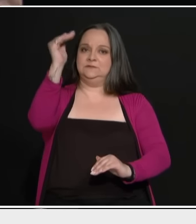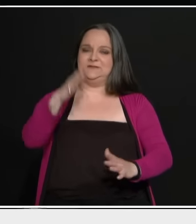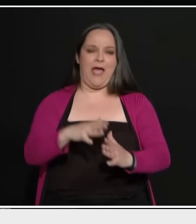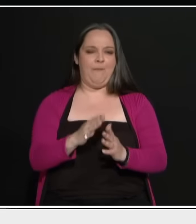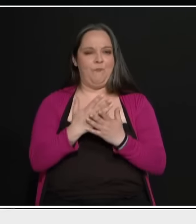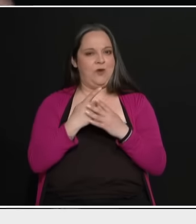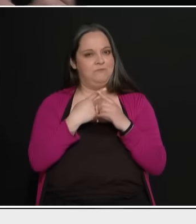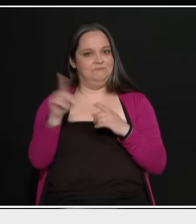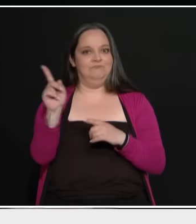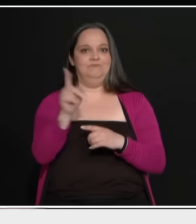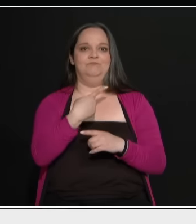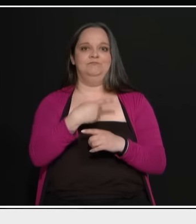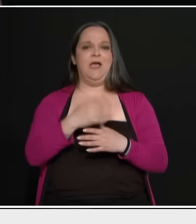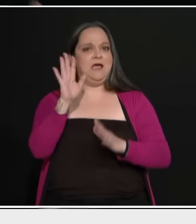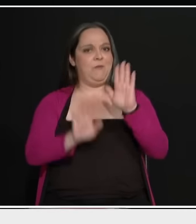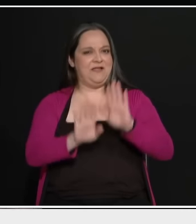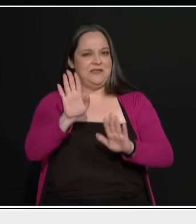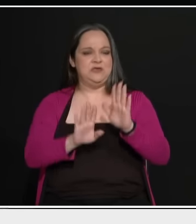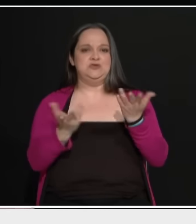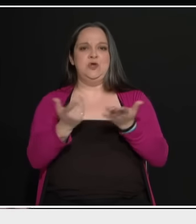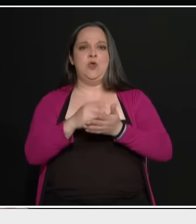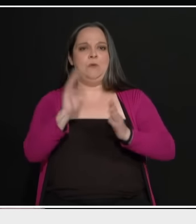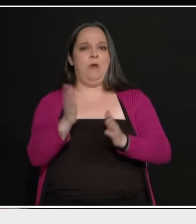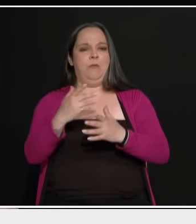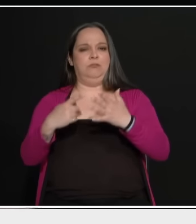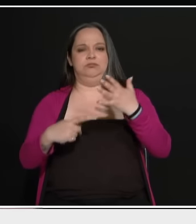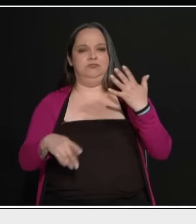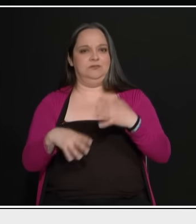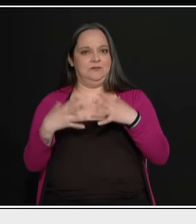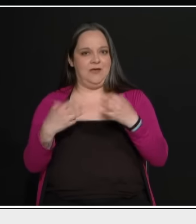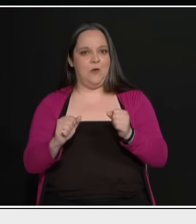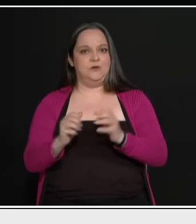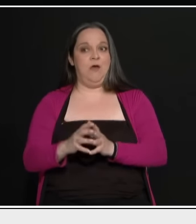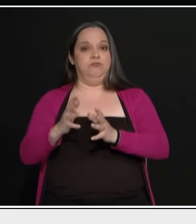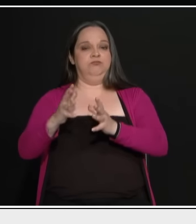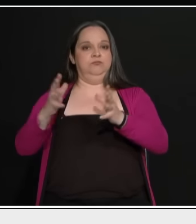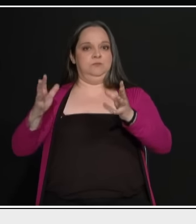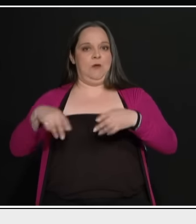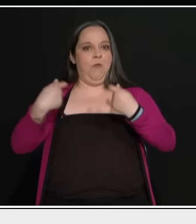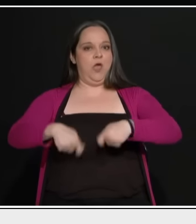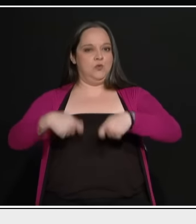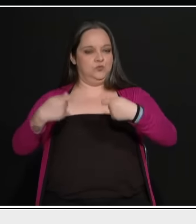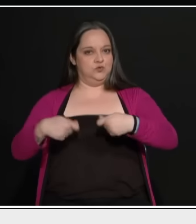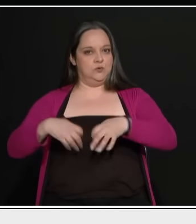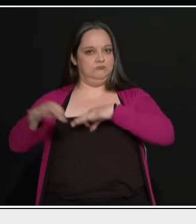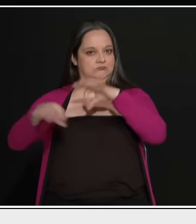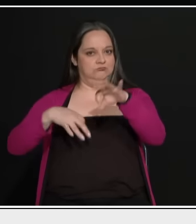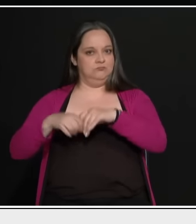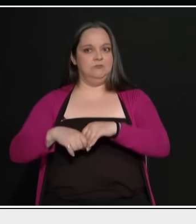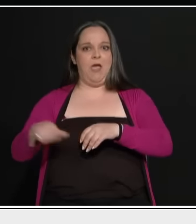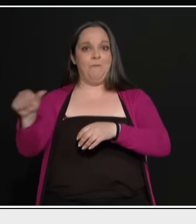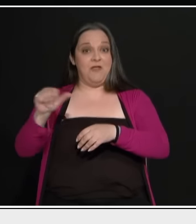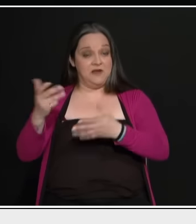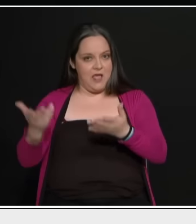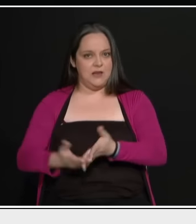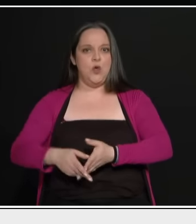ήπιαν το έχουμε με χρηματιστήρια, με ψημίτι, με όλα αυτά, έχουν γίνει μεγαθύρια τώρα. Με τα πετρέλια που πήρα, με το